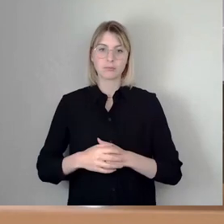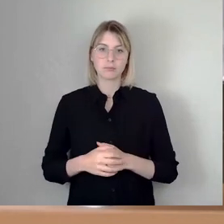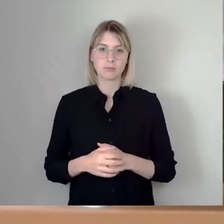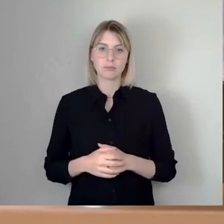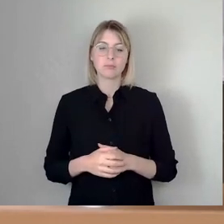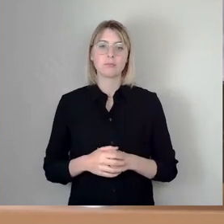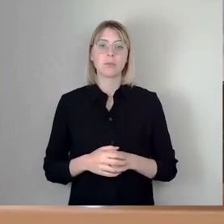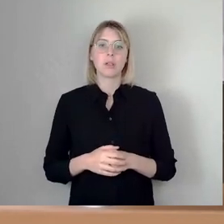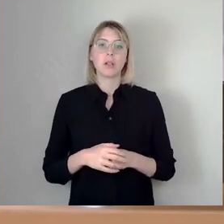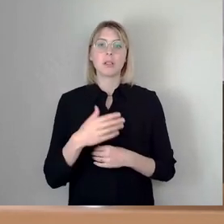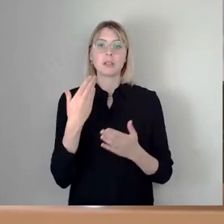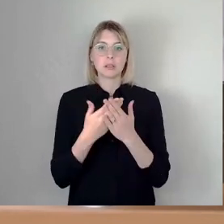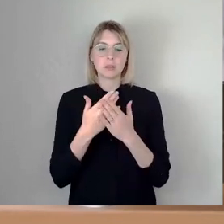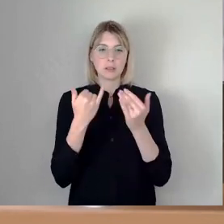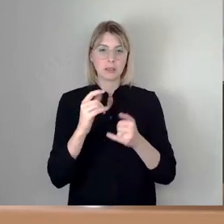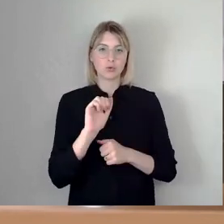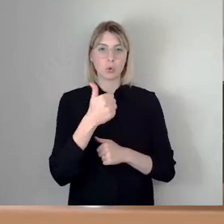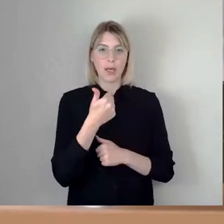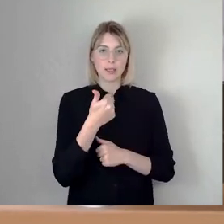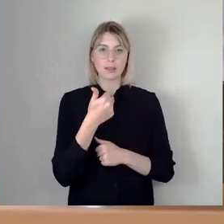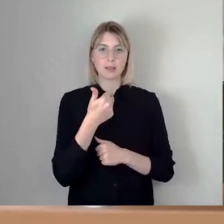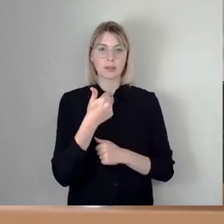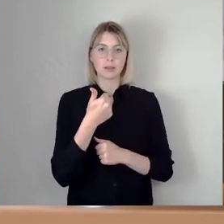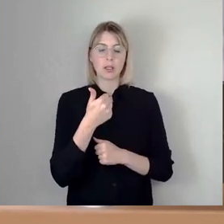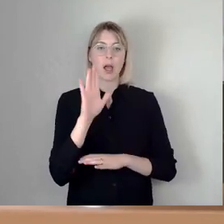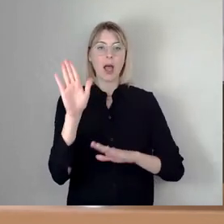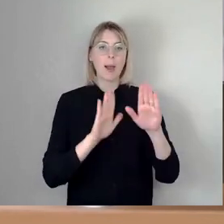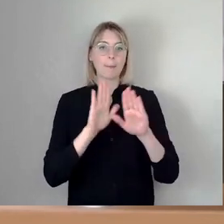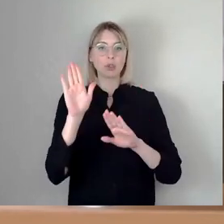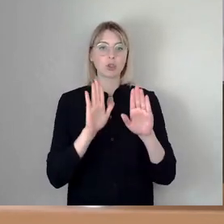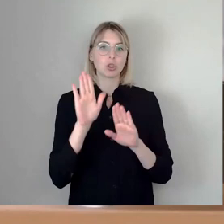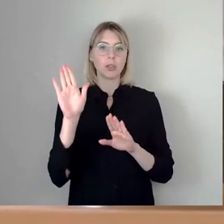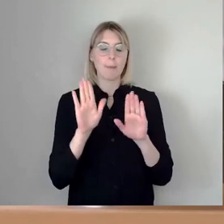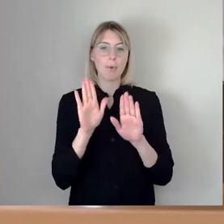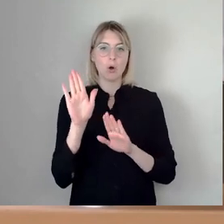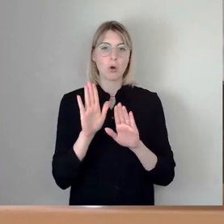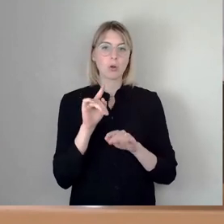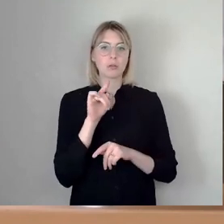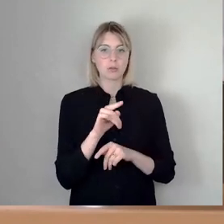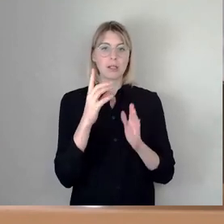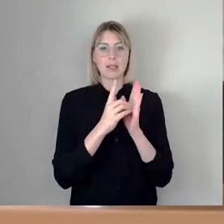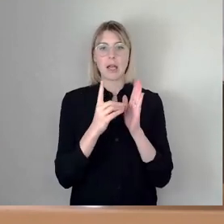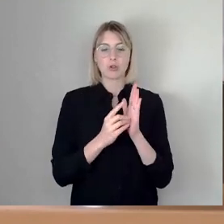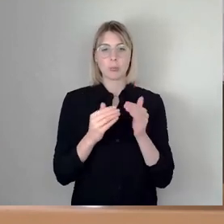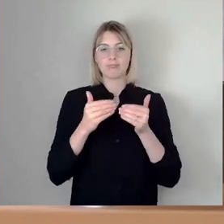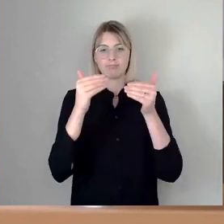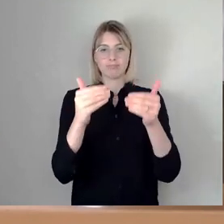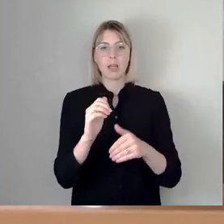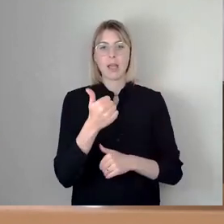stelle ich jetzt erst mal als Abstimmung das Datum zu verändern auf 01.01